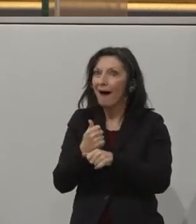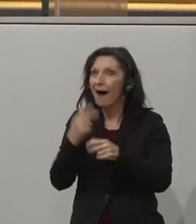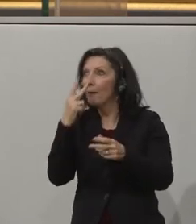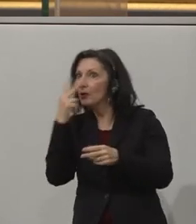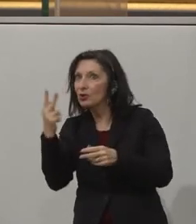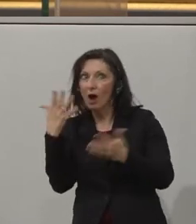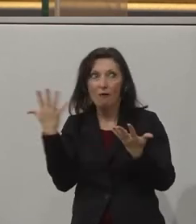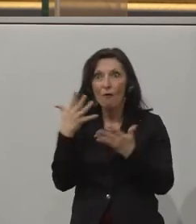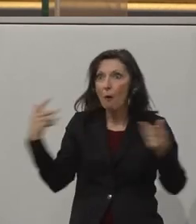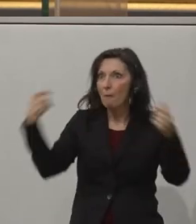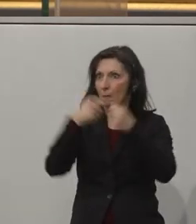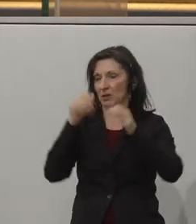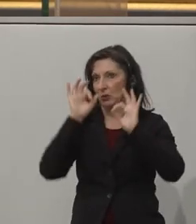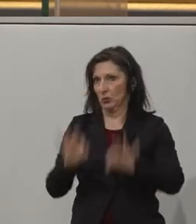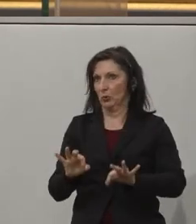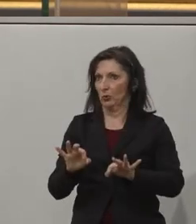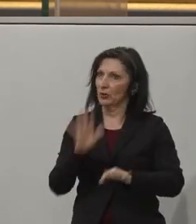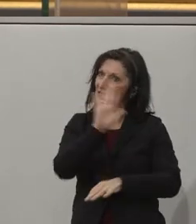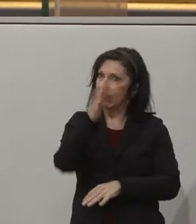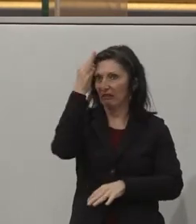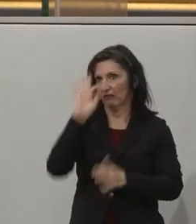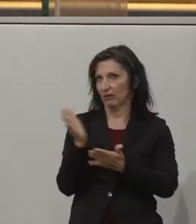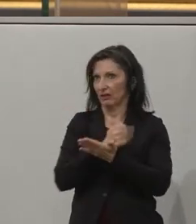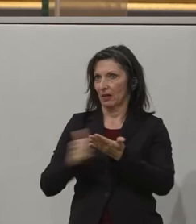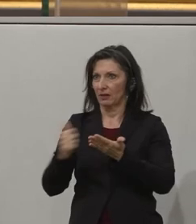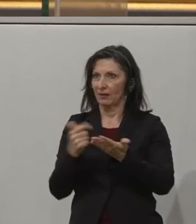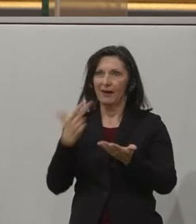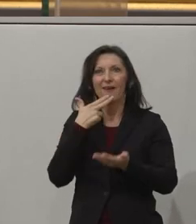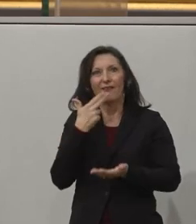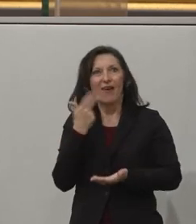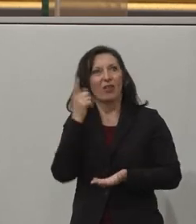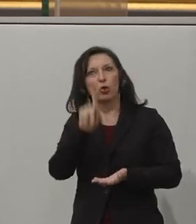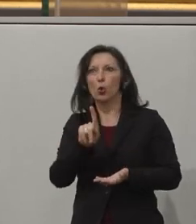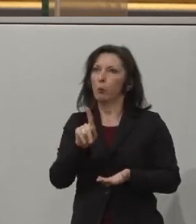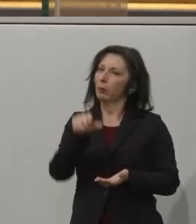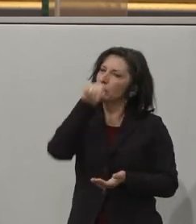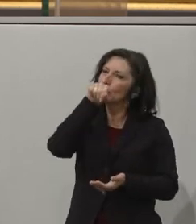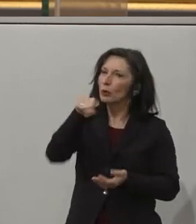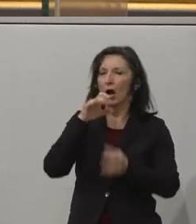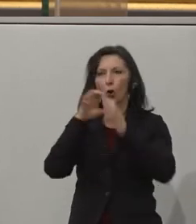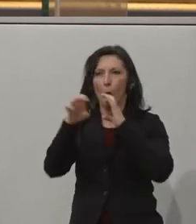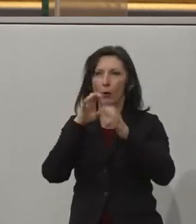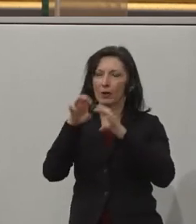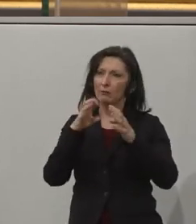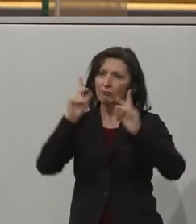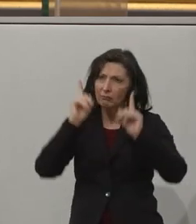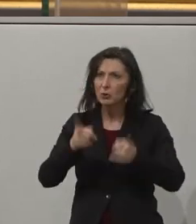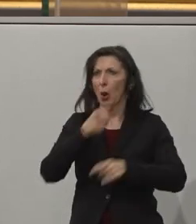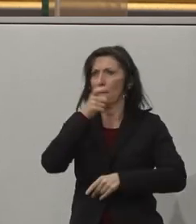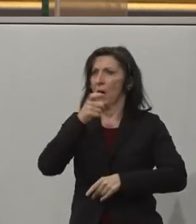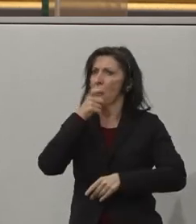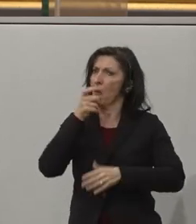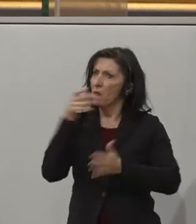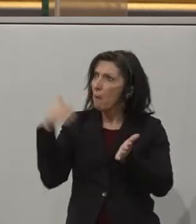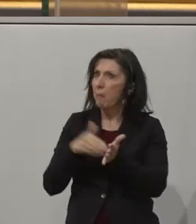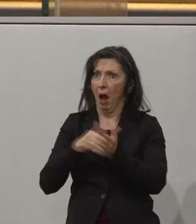ausleben kann. Ich glaube, jeder von uns zum Beispiel, wenn man ein kommunikativer Typ vom Mensch ist, wird man sich einen Beruf suchen, wo man genau diese Fähigkeiten benötigt.